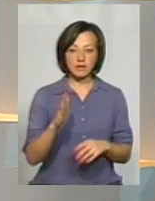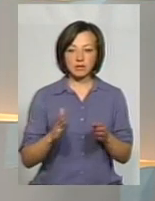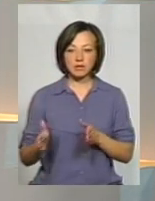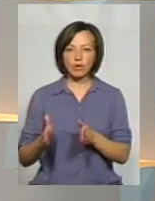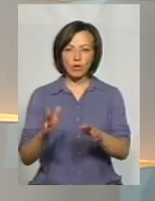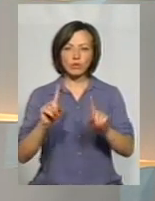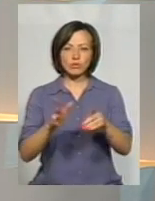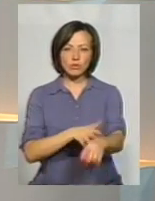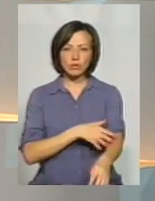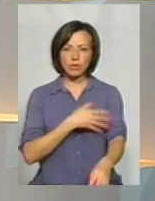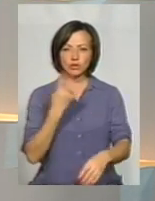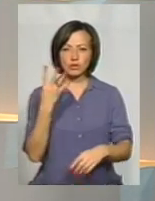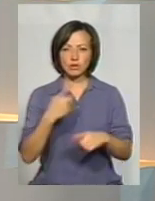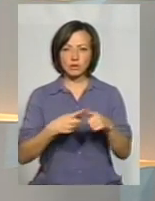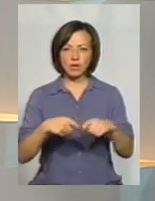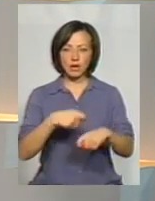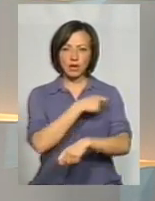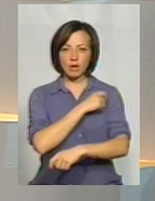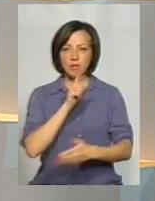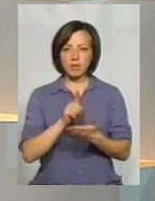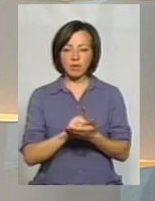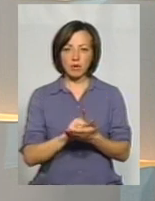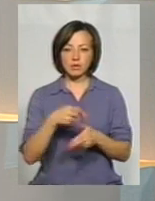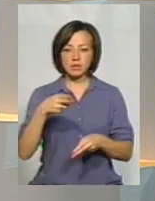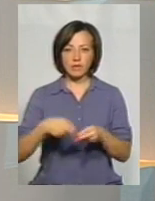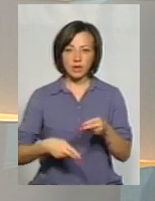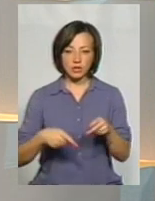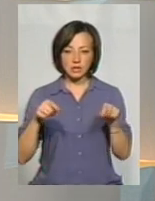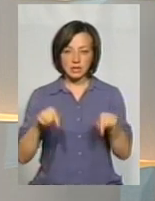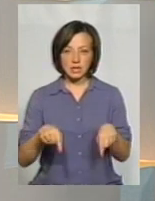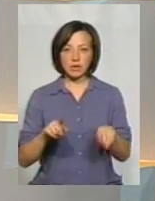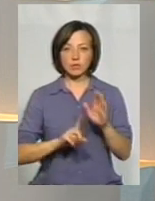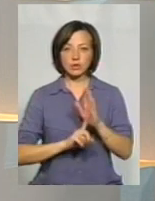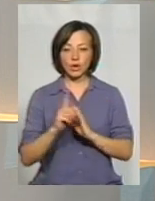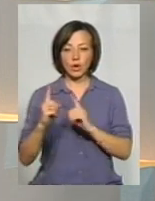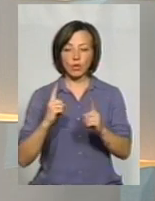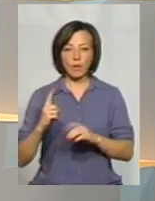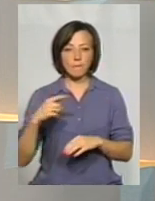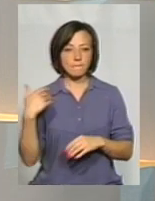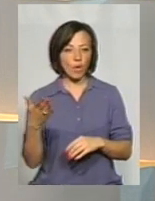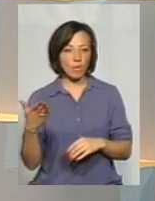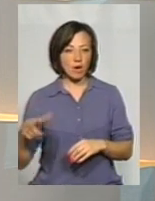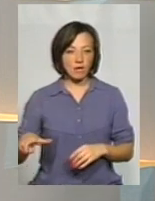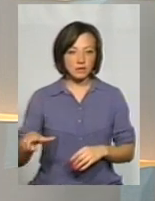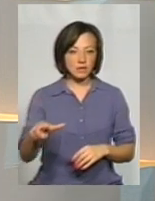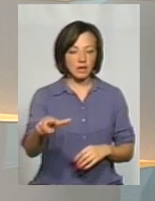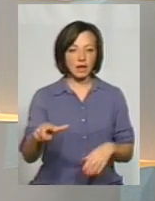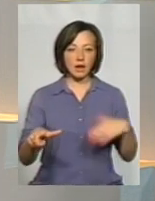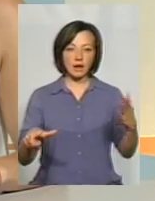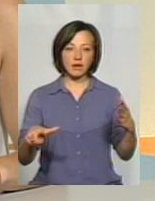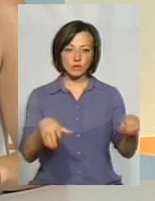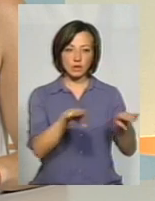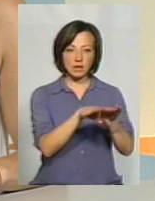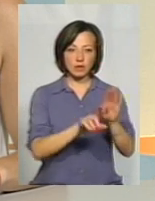4,5 кілометри. Вони, першу чергу, мають завершити його і пустити рух по правій стороні, ліву сторону, закрити і